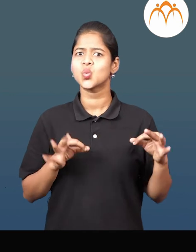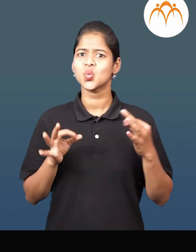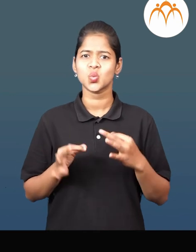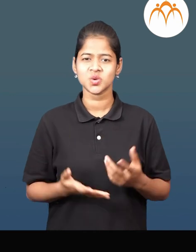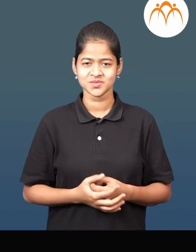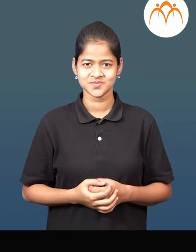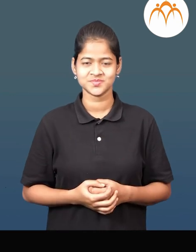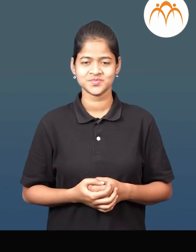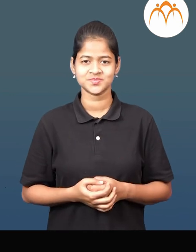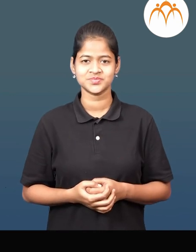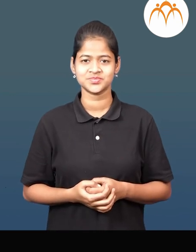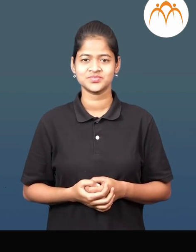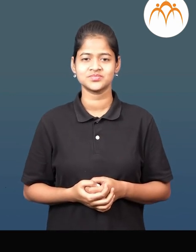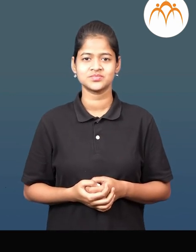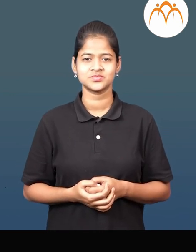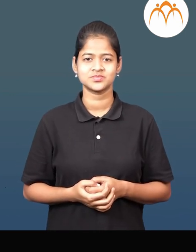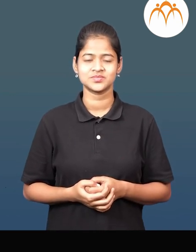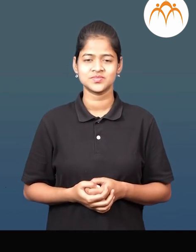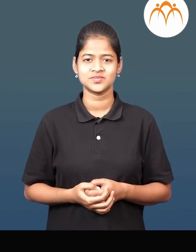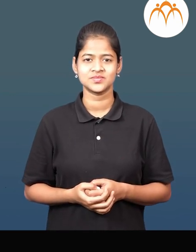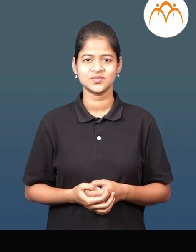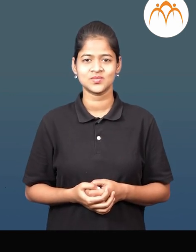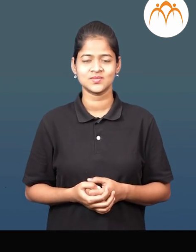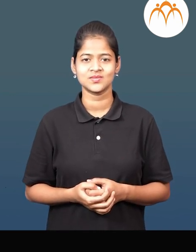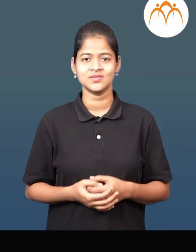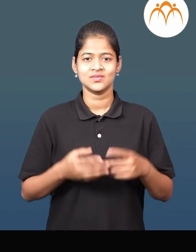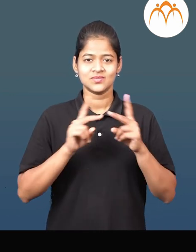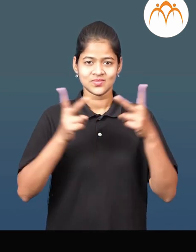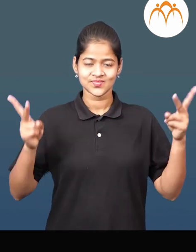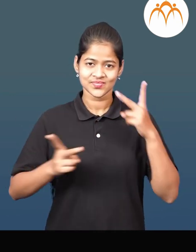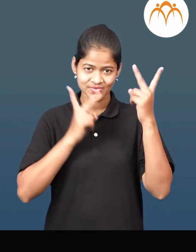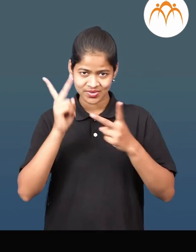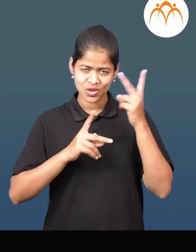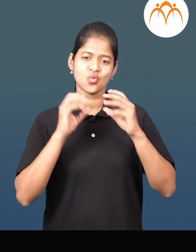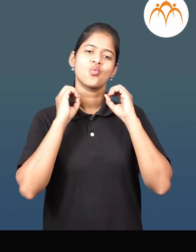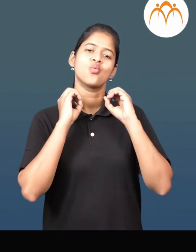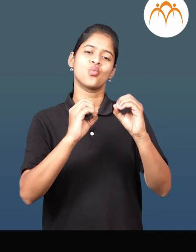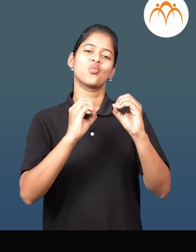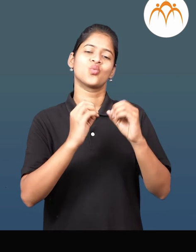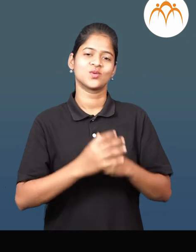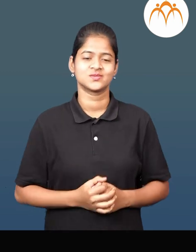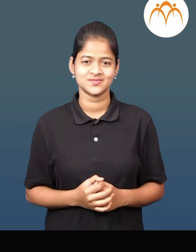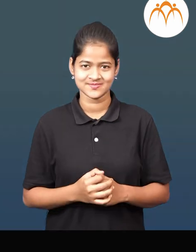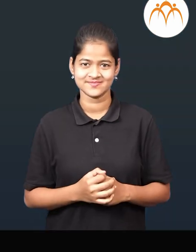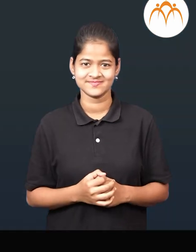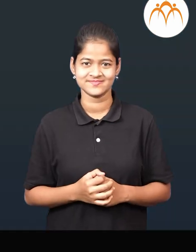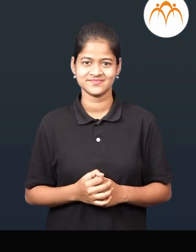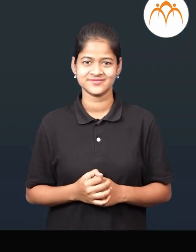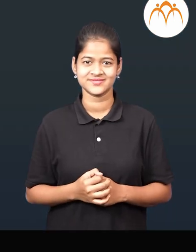जा ज़ाडाला पानेच नहीत आसा व्रुक्ष आशा गोष्टी दाखावताना शुन्य दाखावला जातो